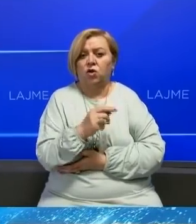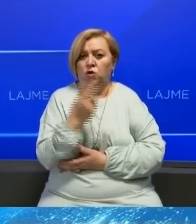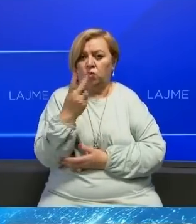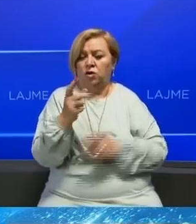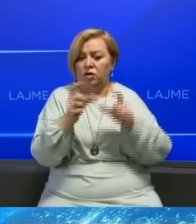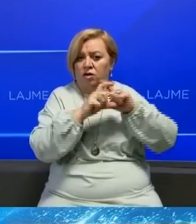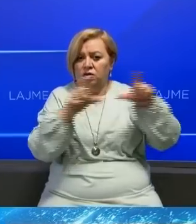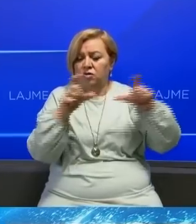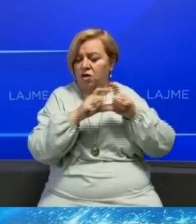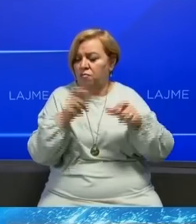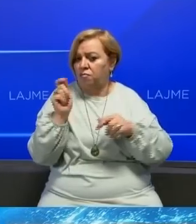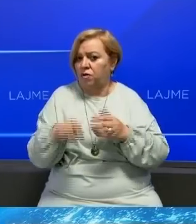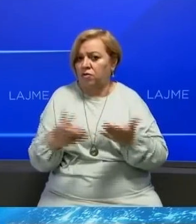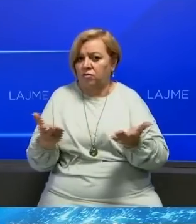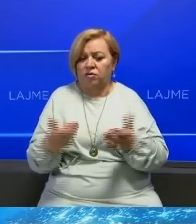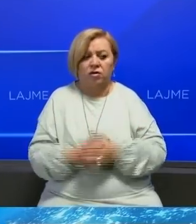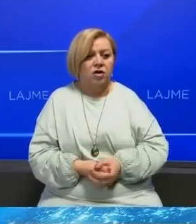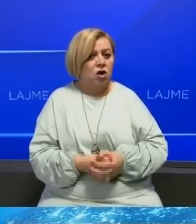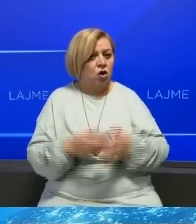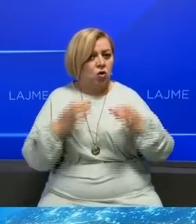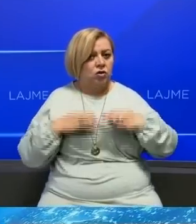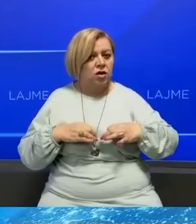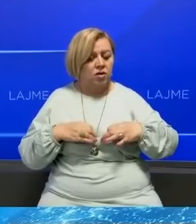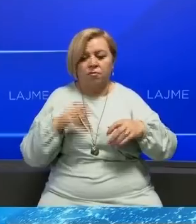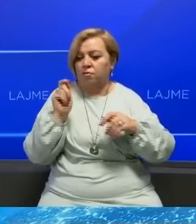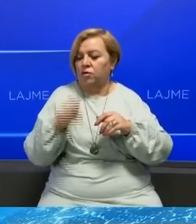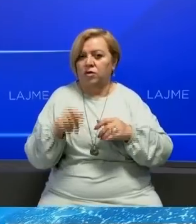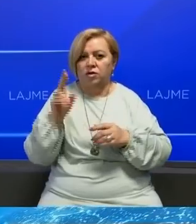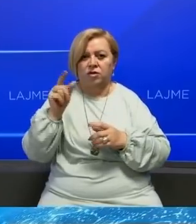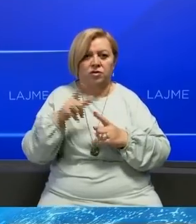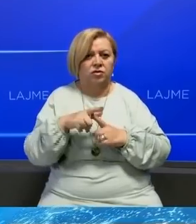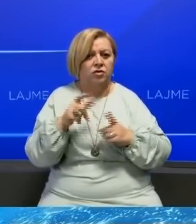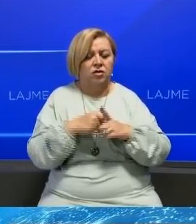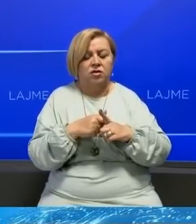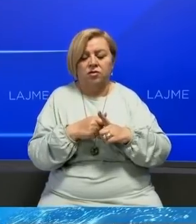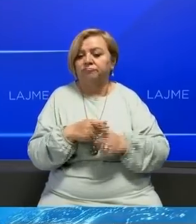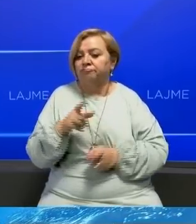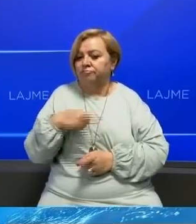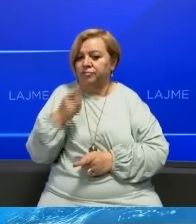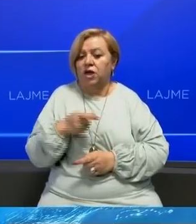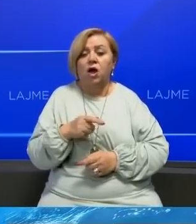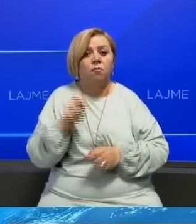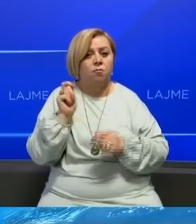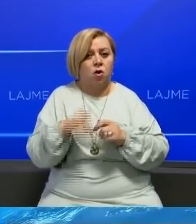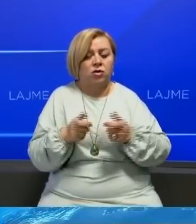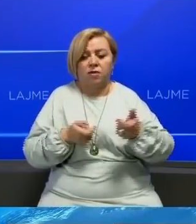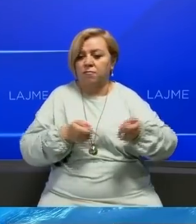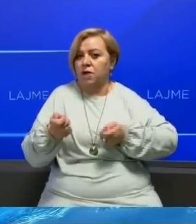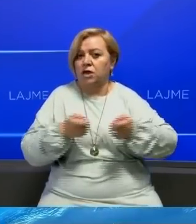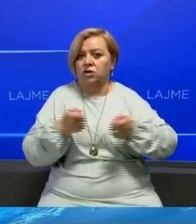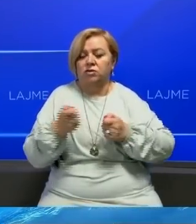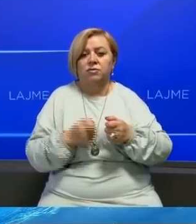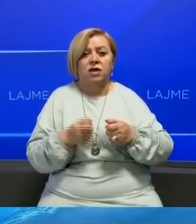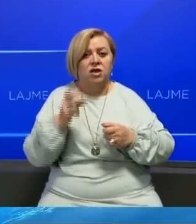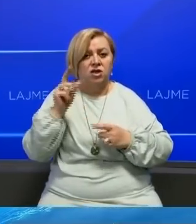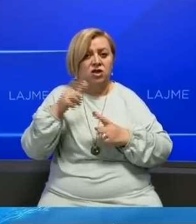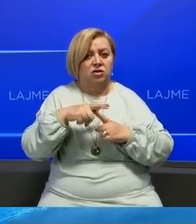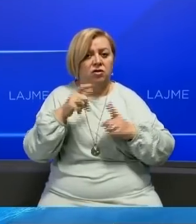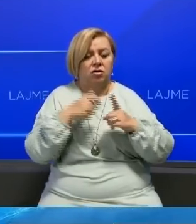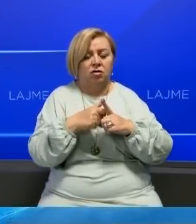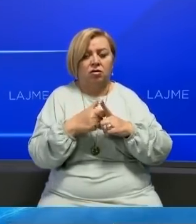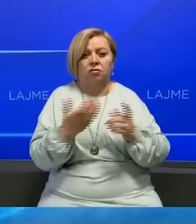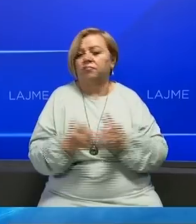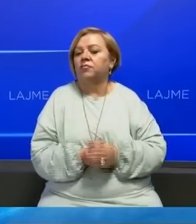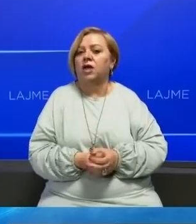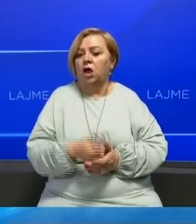nga bordi edhe nga menazminti. Kryetari bordi të rëtë kërë, Salibashota, të ateksoj se bordi dhe menazminti medjumit publik kanë